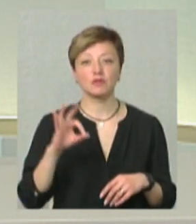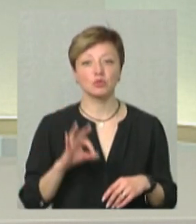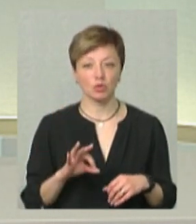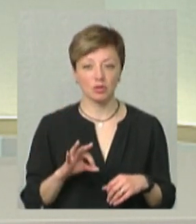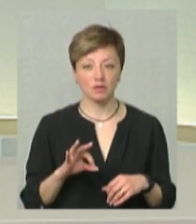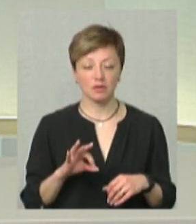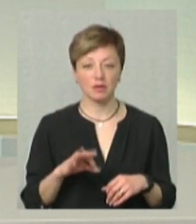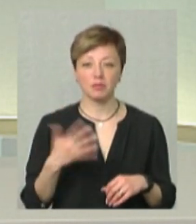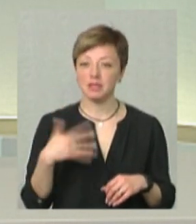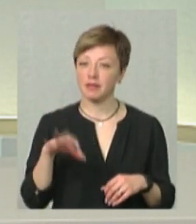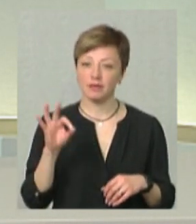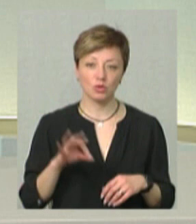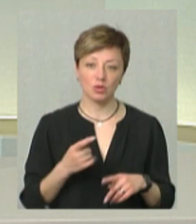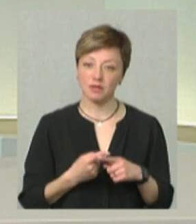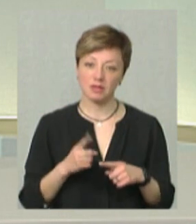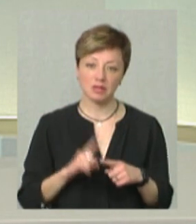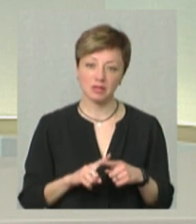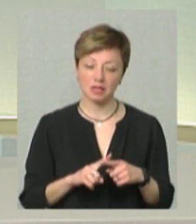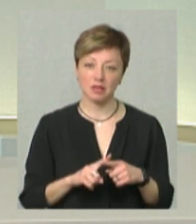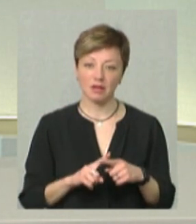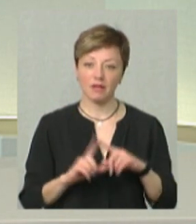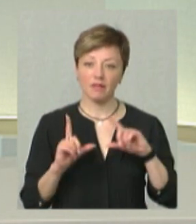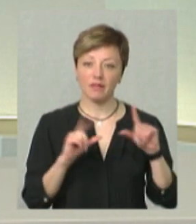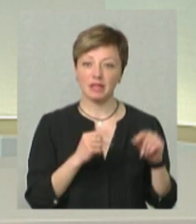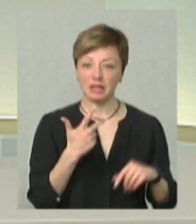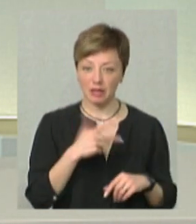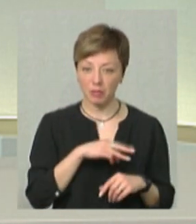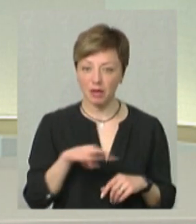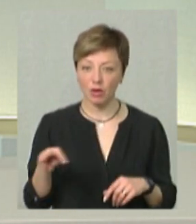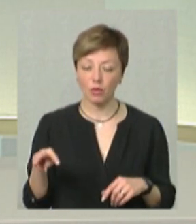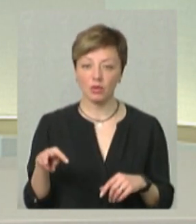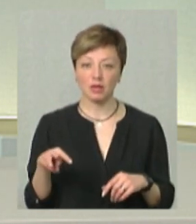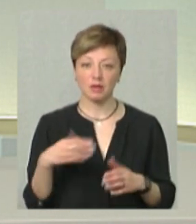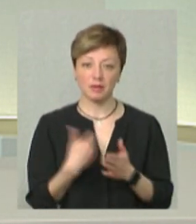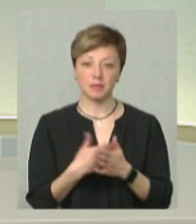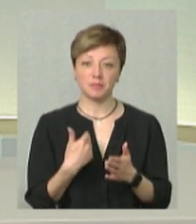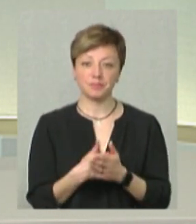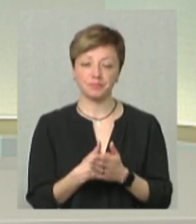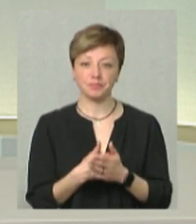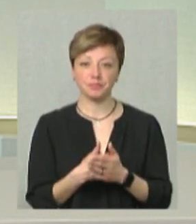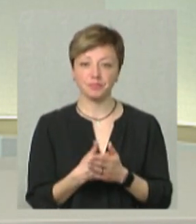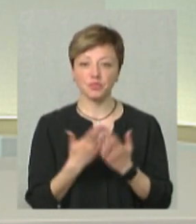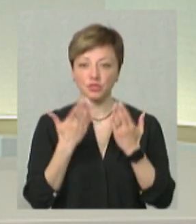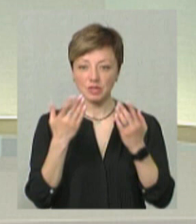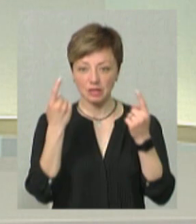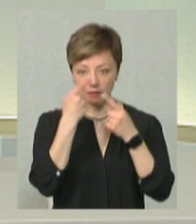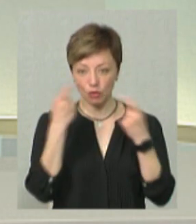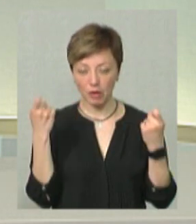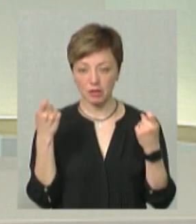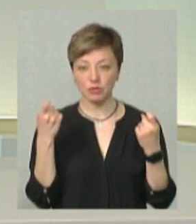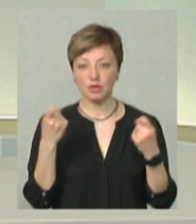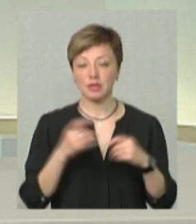А 50% – це, там, не виїхало, там, 3 мільйона, так, я десь, там, читав інформацію.